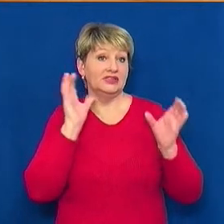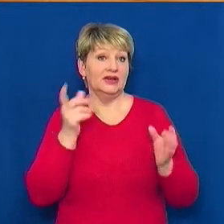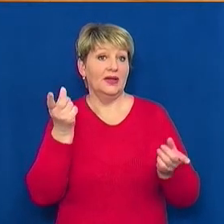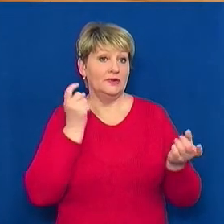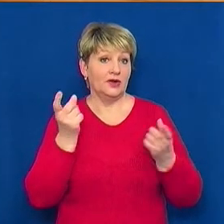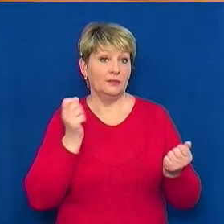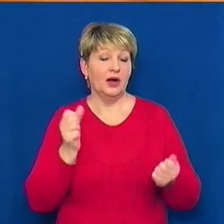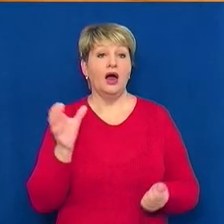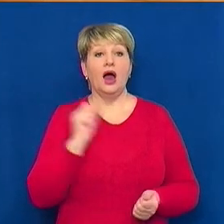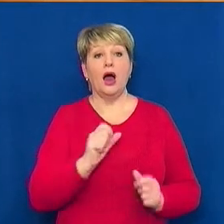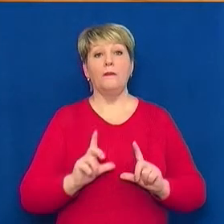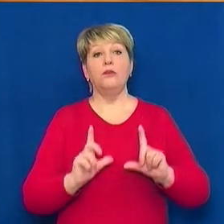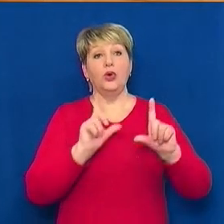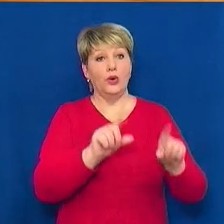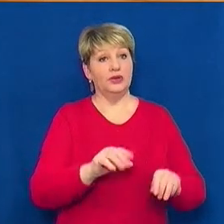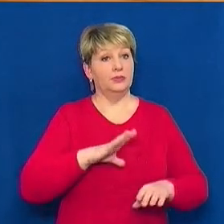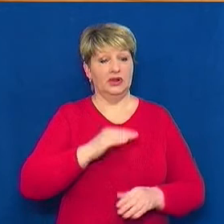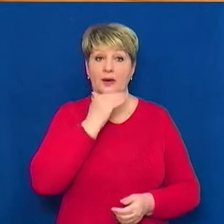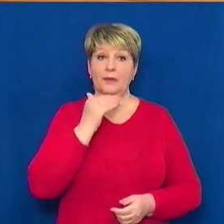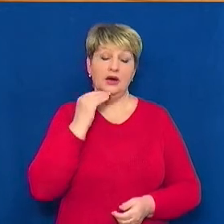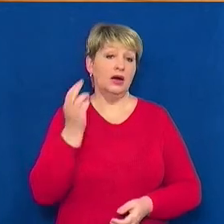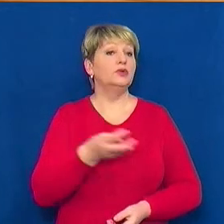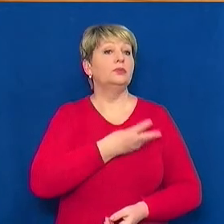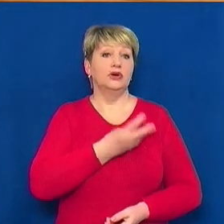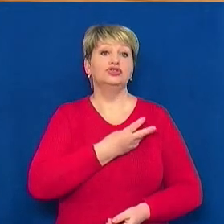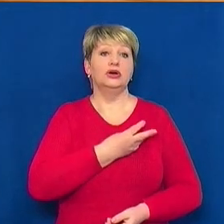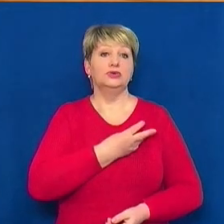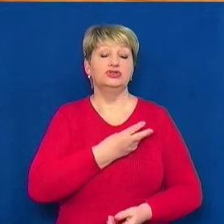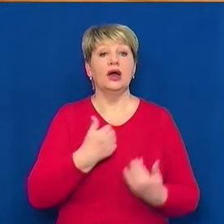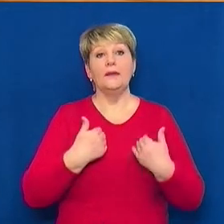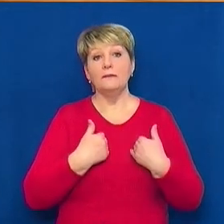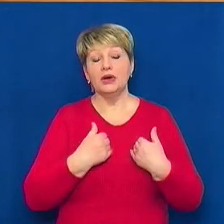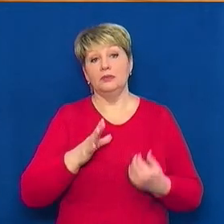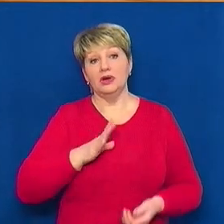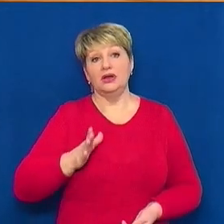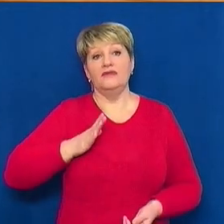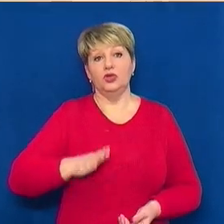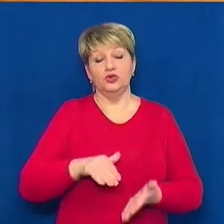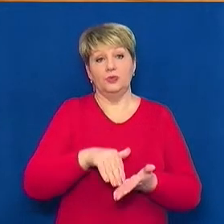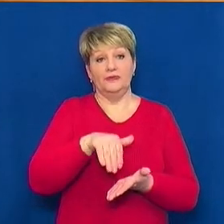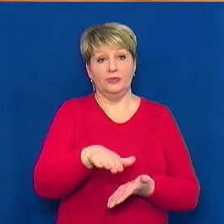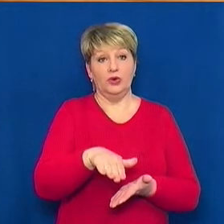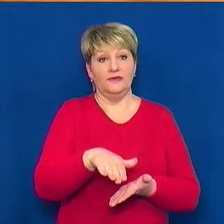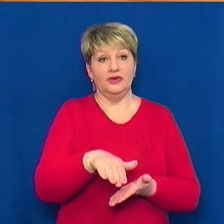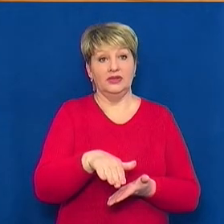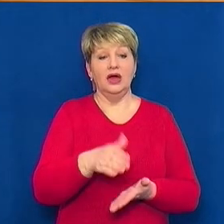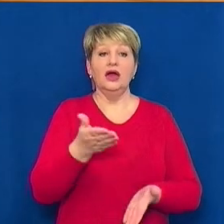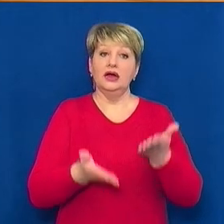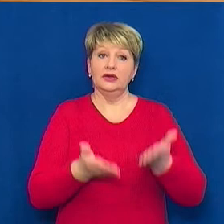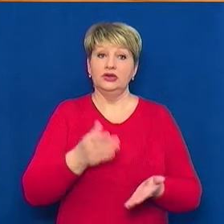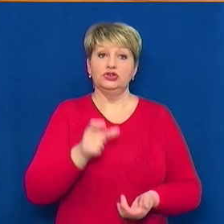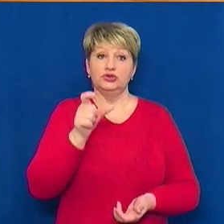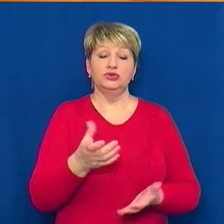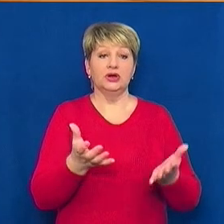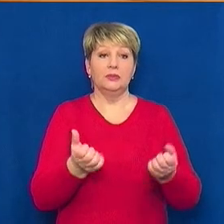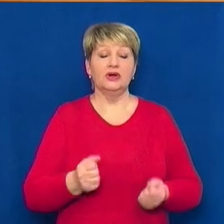А поїхати було дуже багато бажаючих, але ми їм вимушені були відмовити. Якщо людина брала